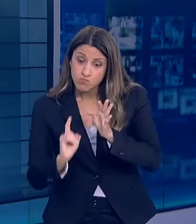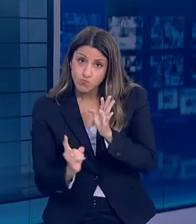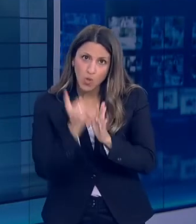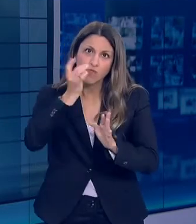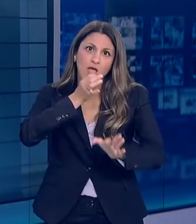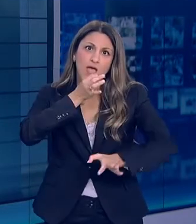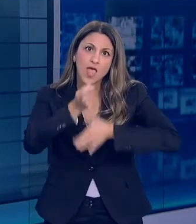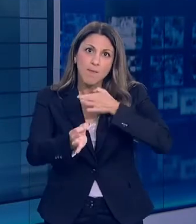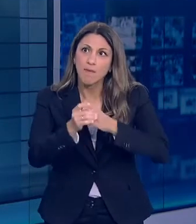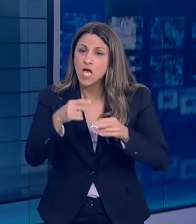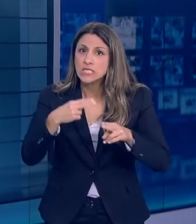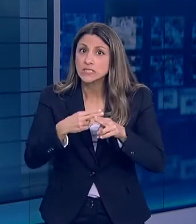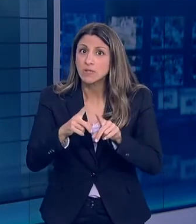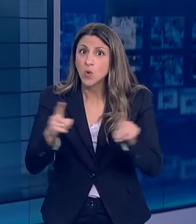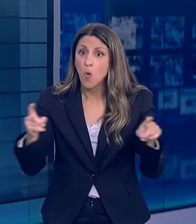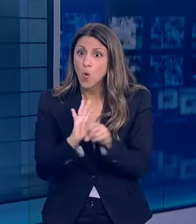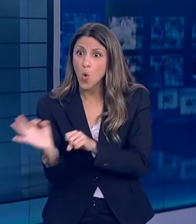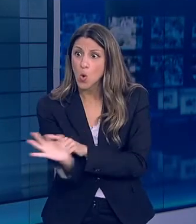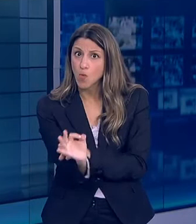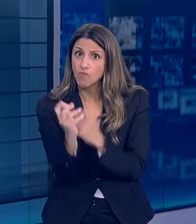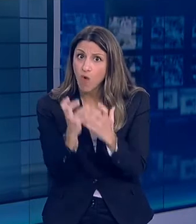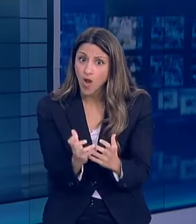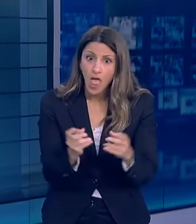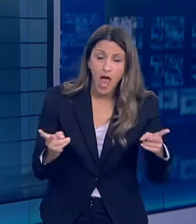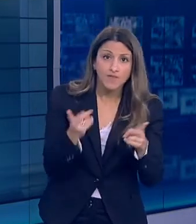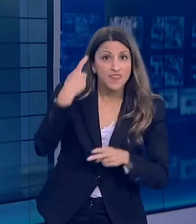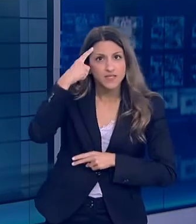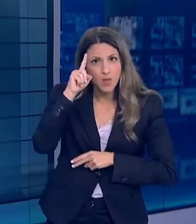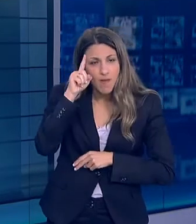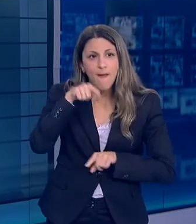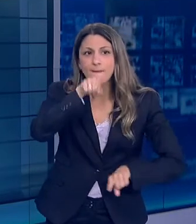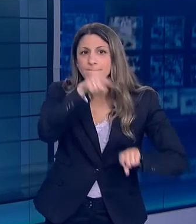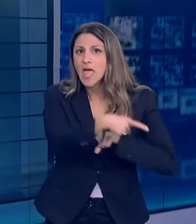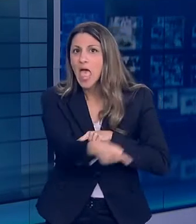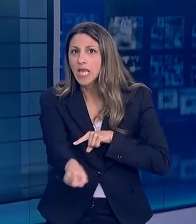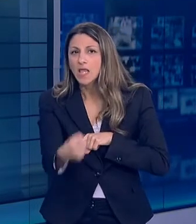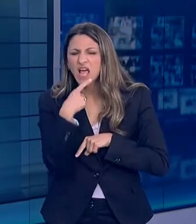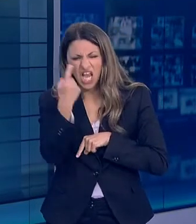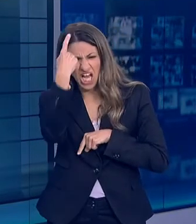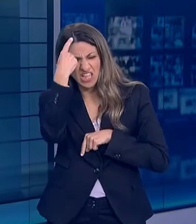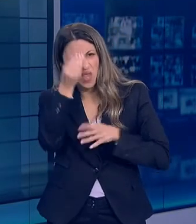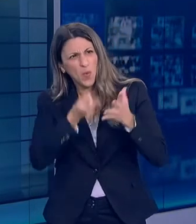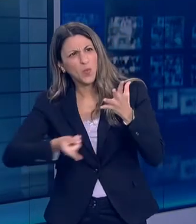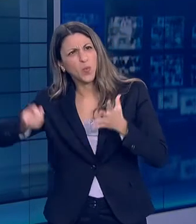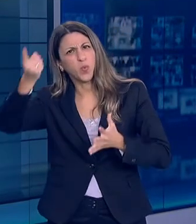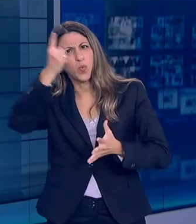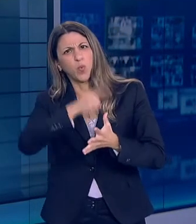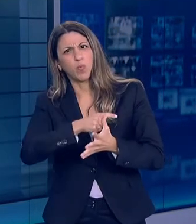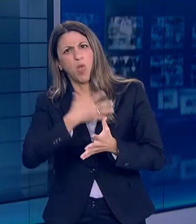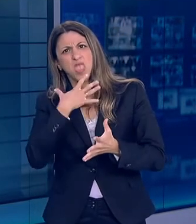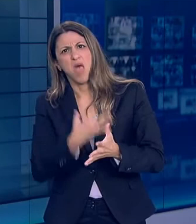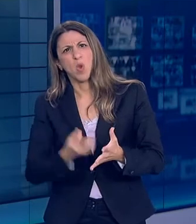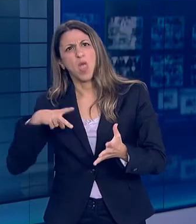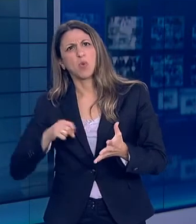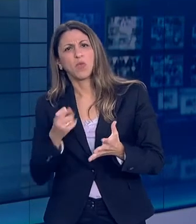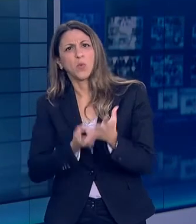μια πιθανή σημαντική απειλή αντιμετωπίσαμε κάποια σκληρή κριτική γιατί πράγματι τα έως τότε λίγα δεδομένα δεν αρκούσαν για να τεκμηριωθεί μια σοβαρή για τον